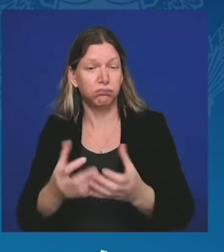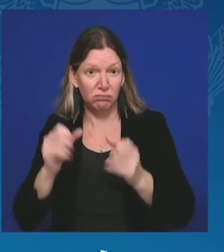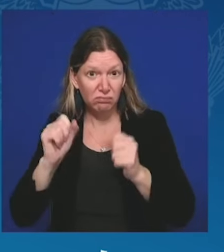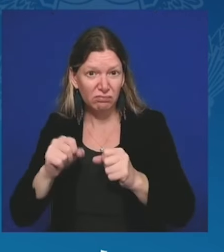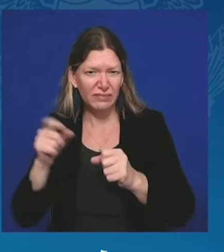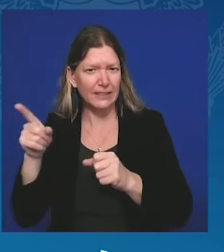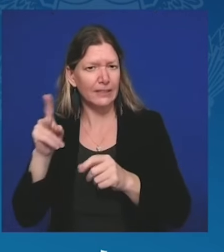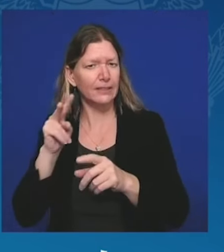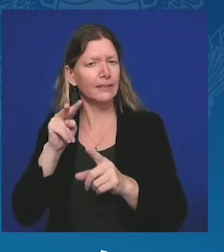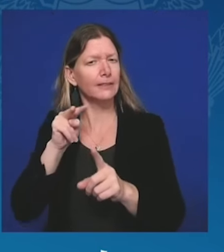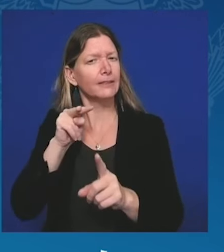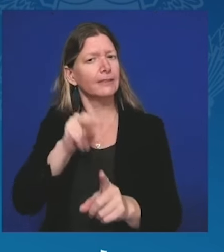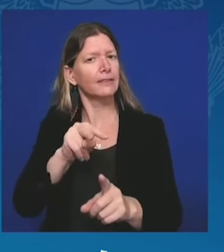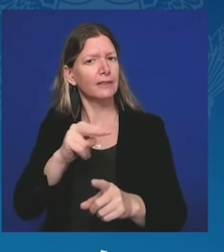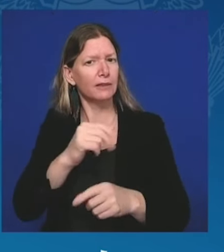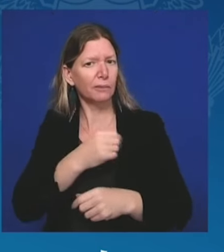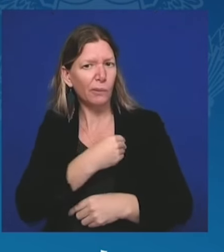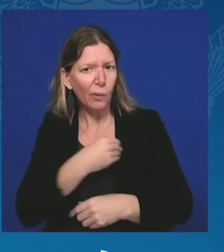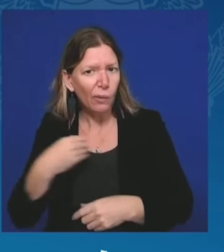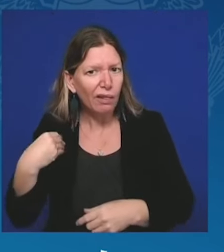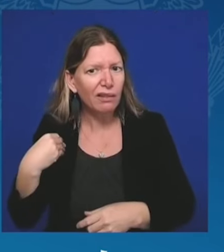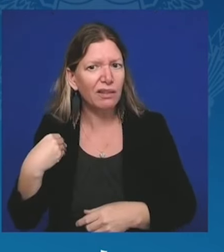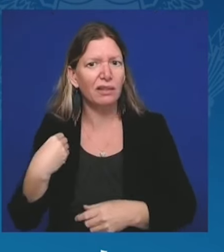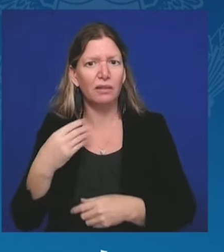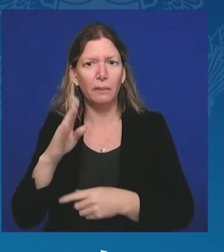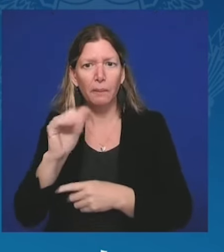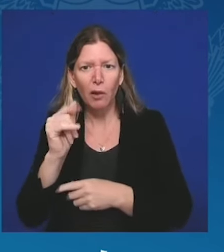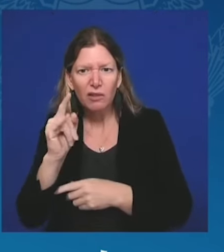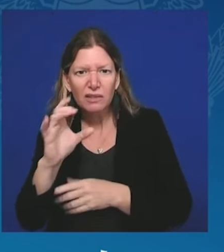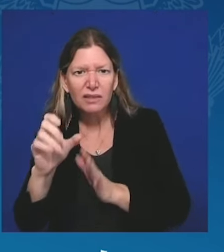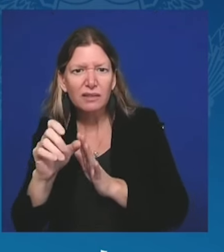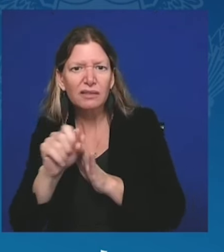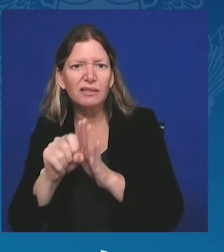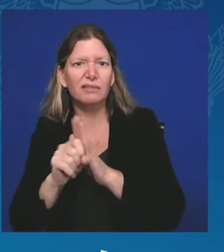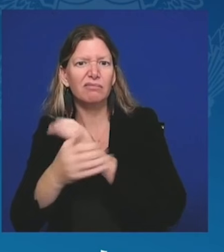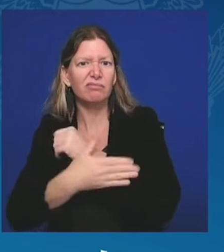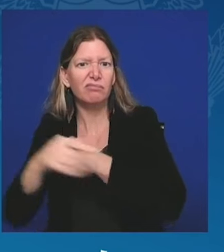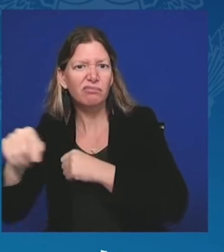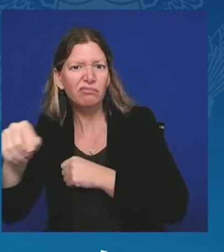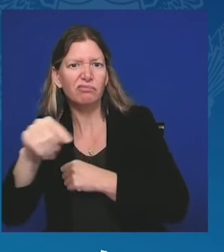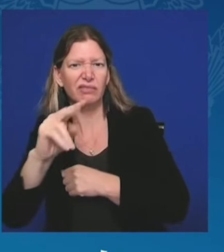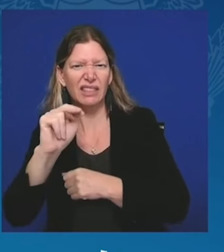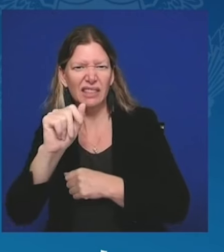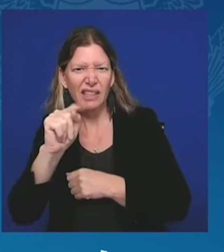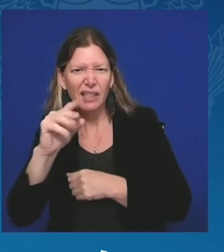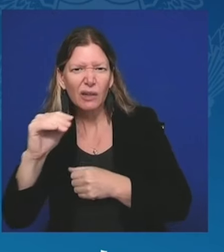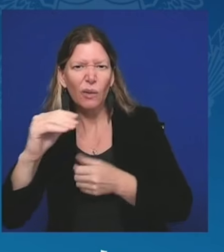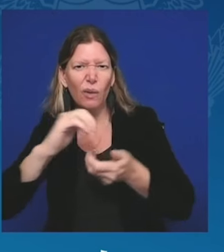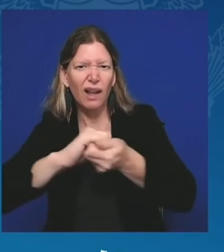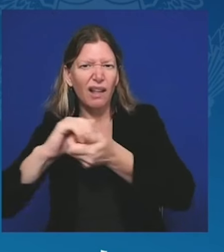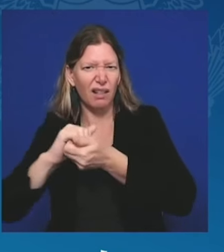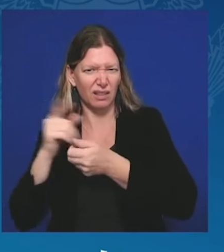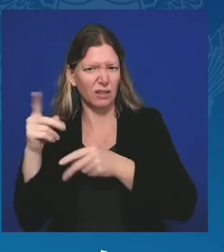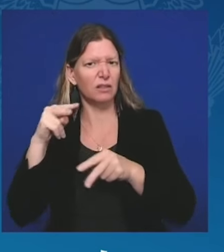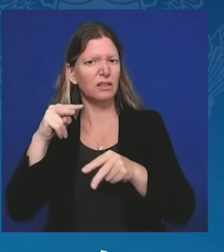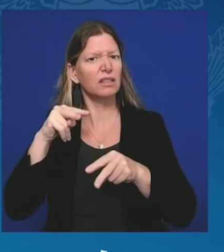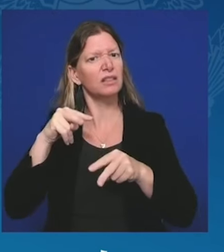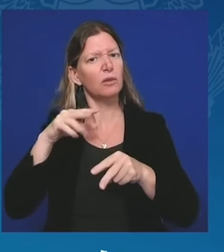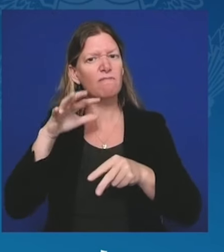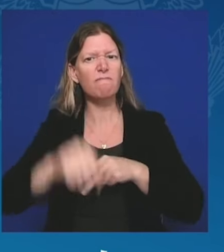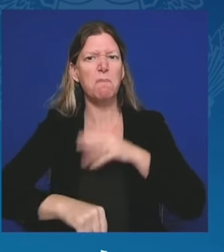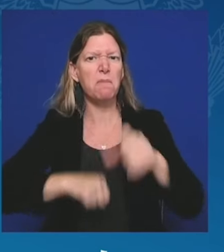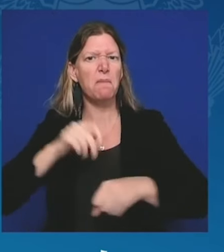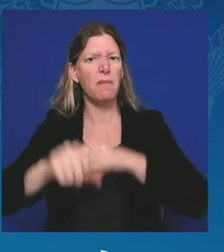NATO. Wiemy także, że inni potencjalni agresorzy na całym świecie obserwują, co dzieje się w